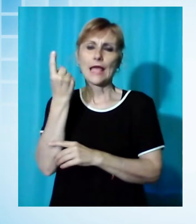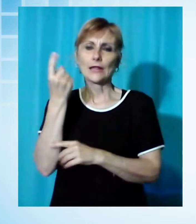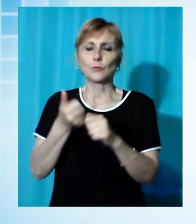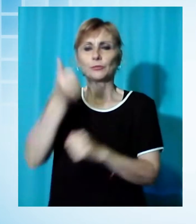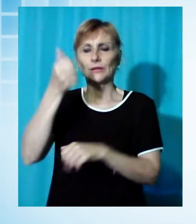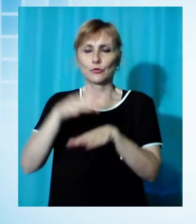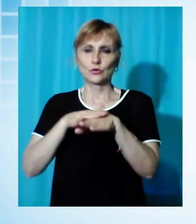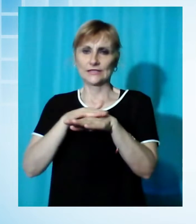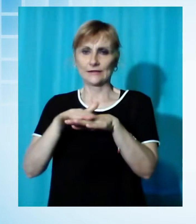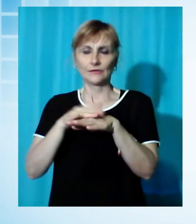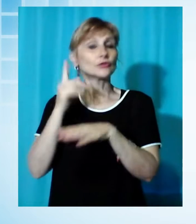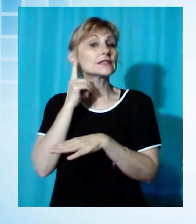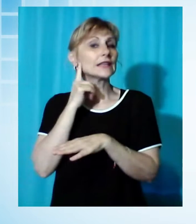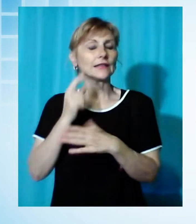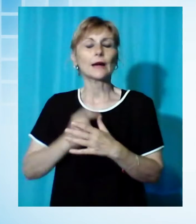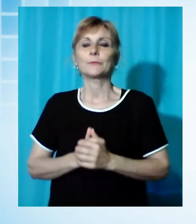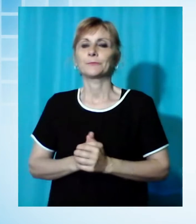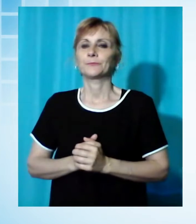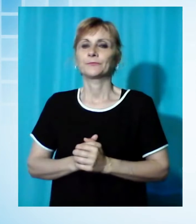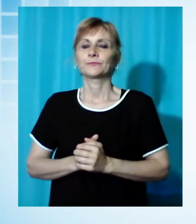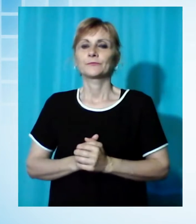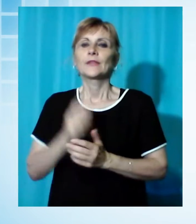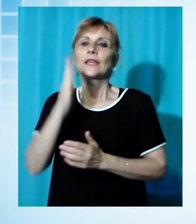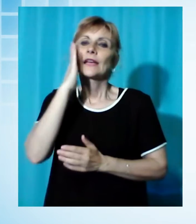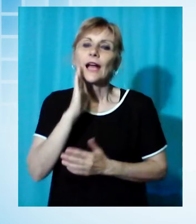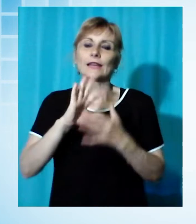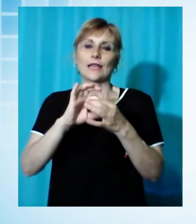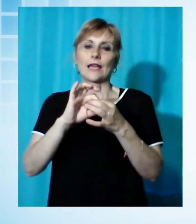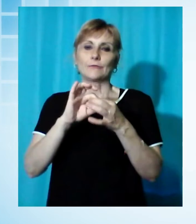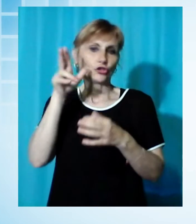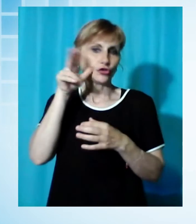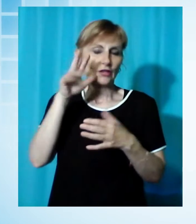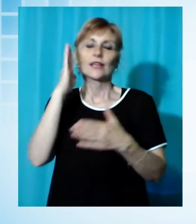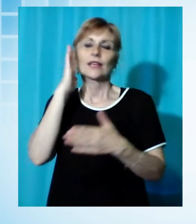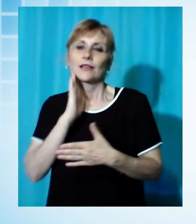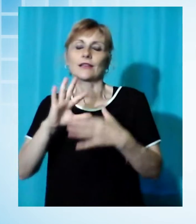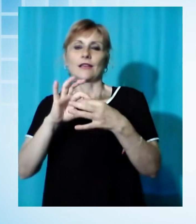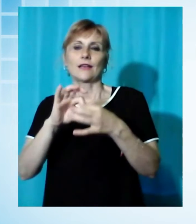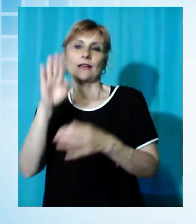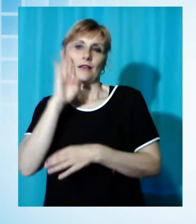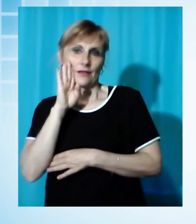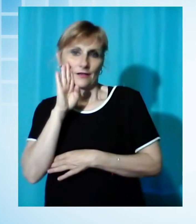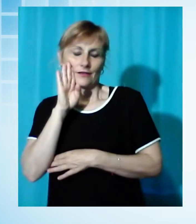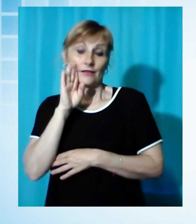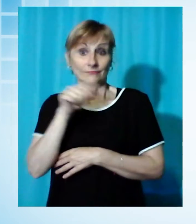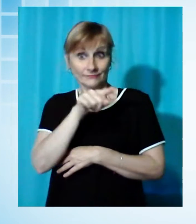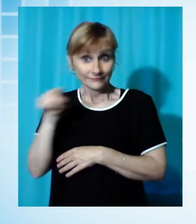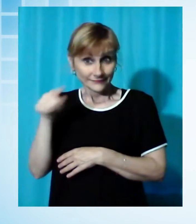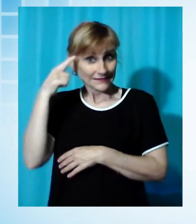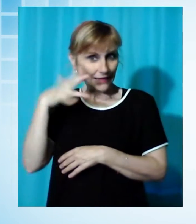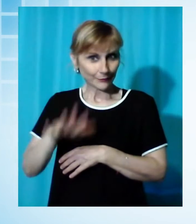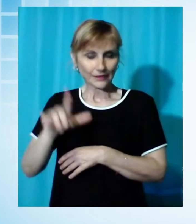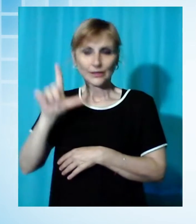quello che ci ha detto. Cari amici, cari amiche, buonasera. Come sapete, dal lunedì 18 maggio riprendono